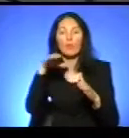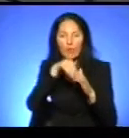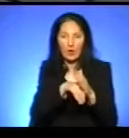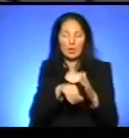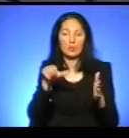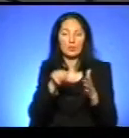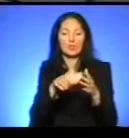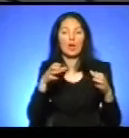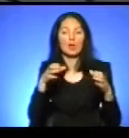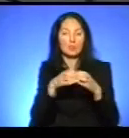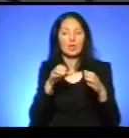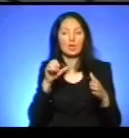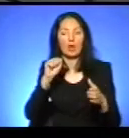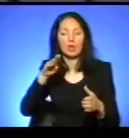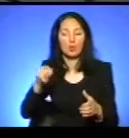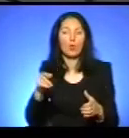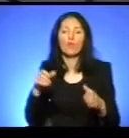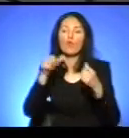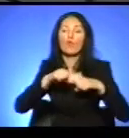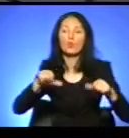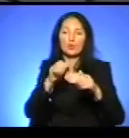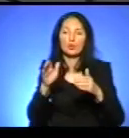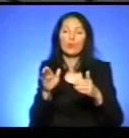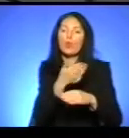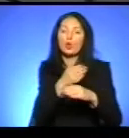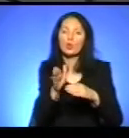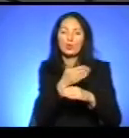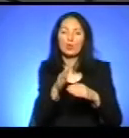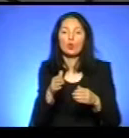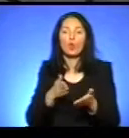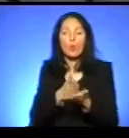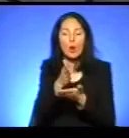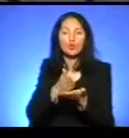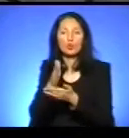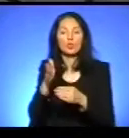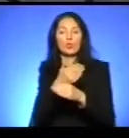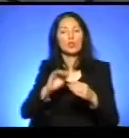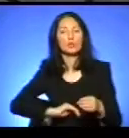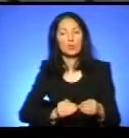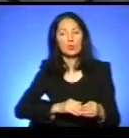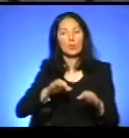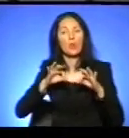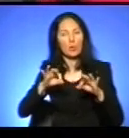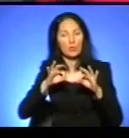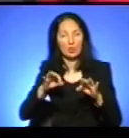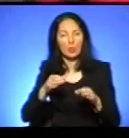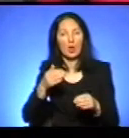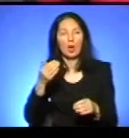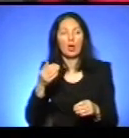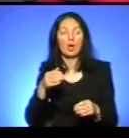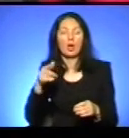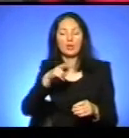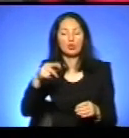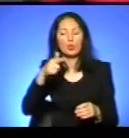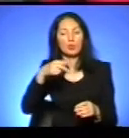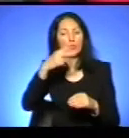розподілу маршрутів між перевізниками. І коли відбувався останній конкурс, це приблизно був листопад-грудень 2017 року,